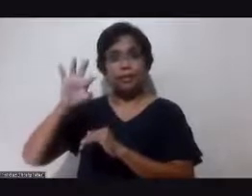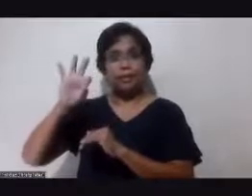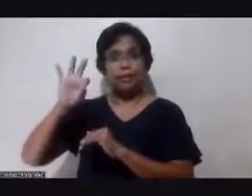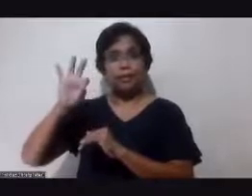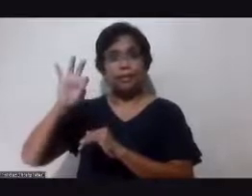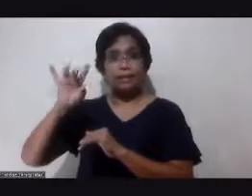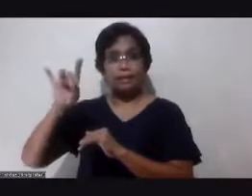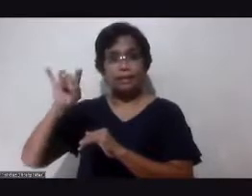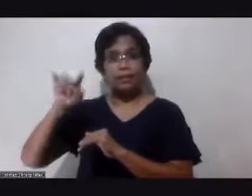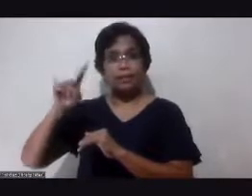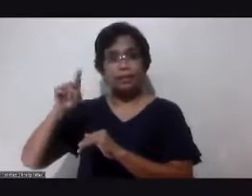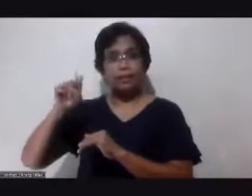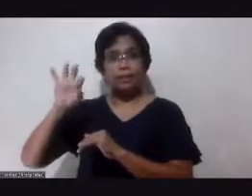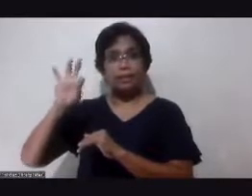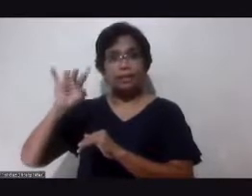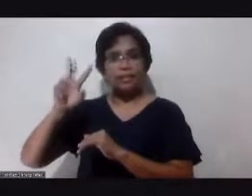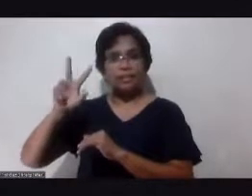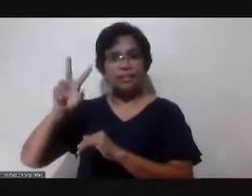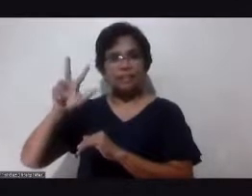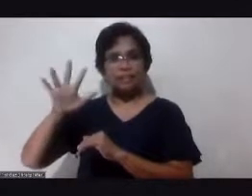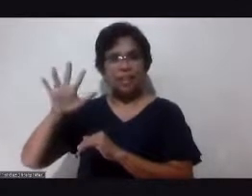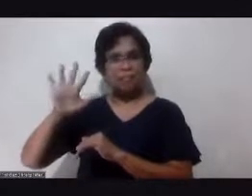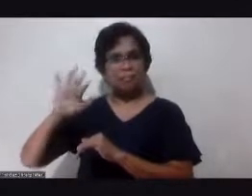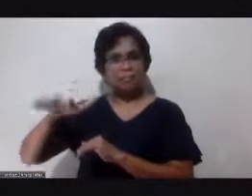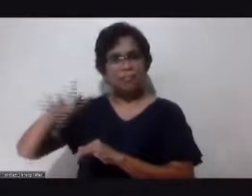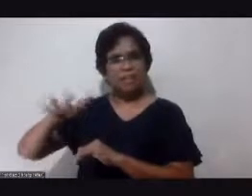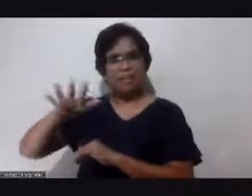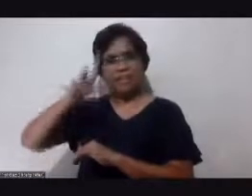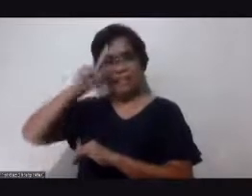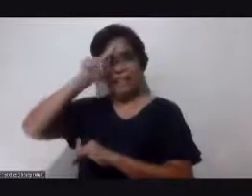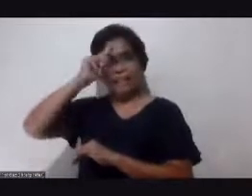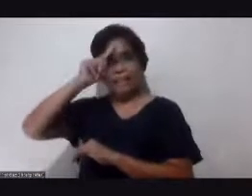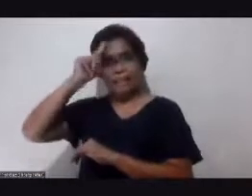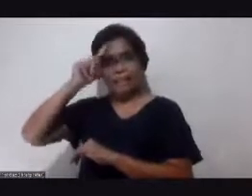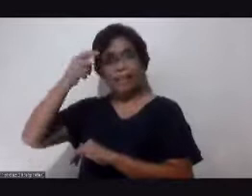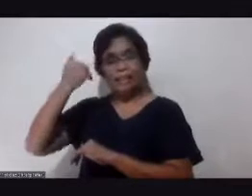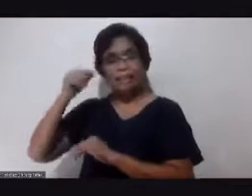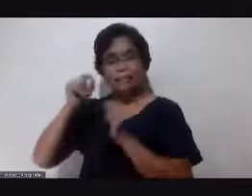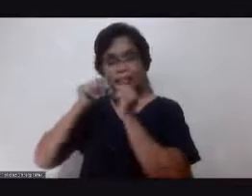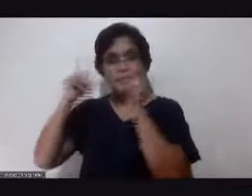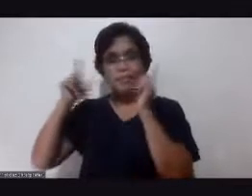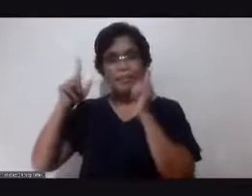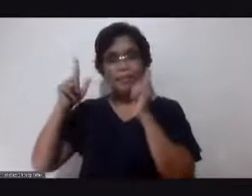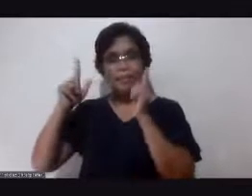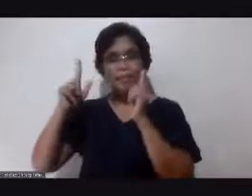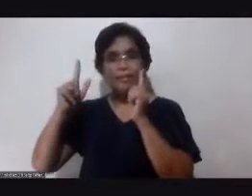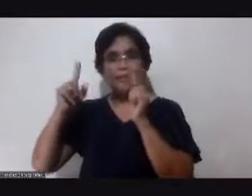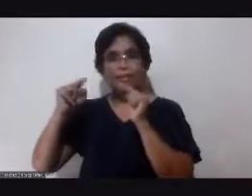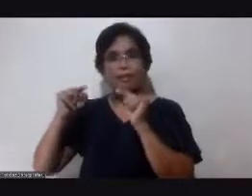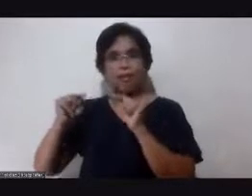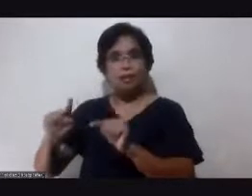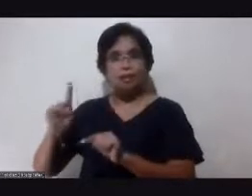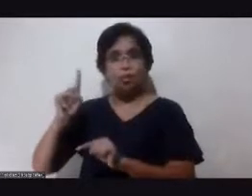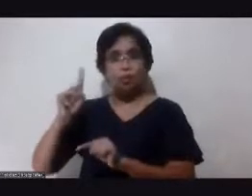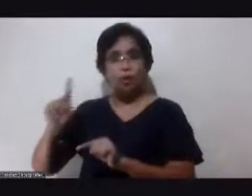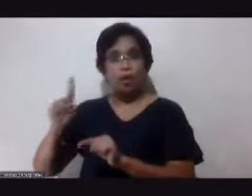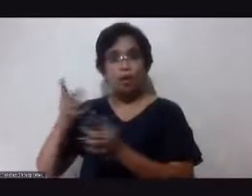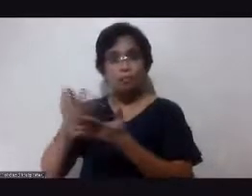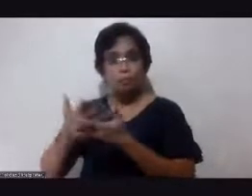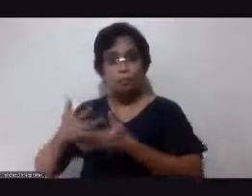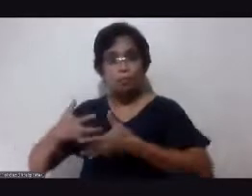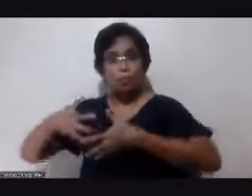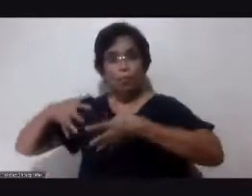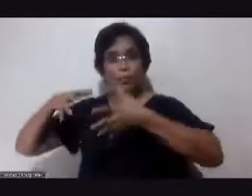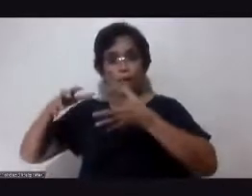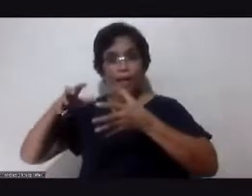Medyo aburido na ako, no, nung nag-195, 198. Kasi, nagulat ako na, isang bowl ng instant